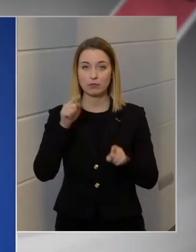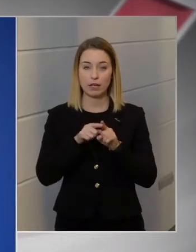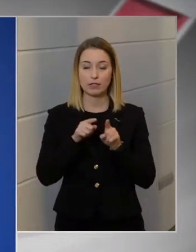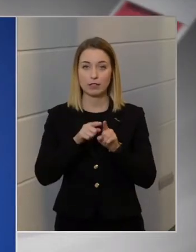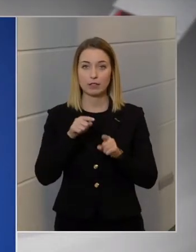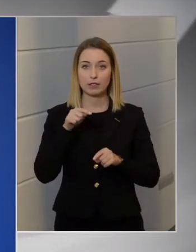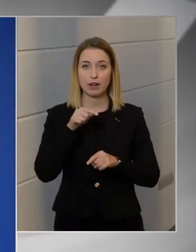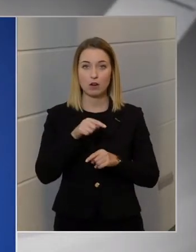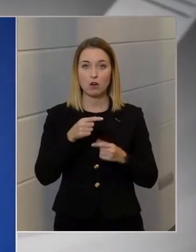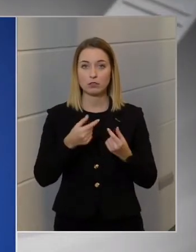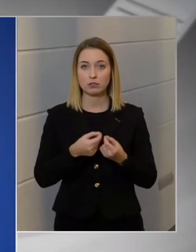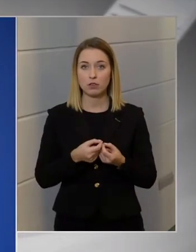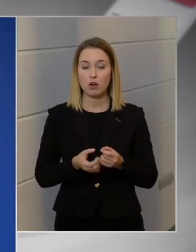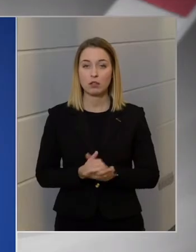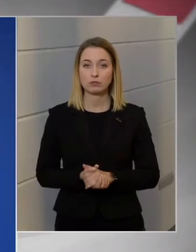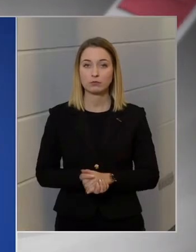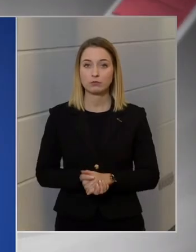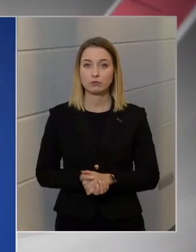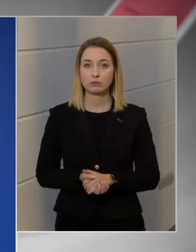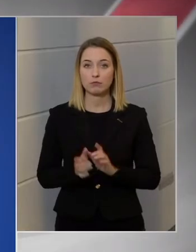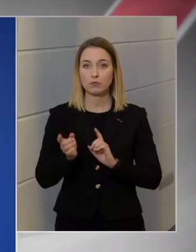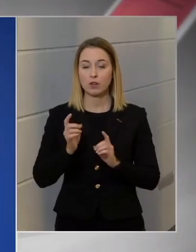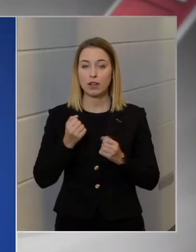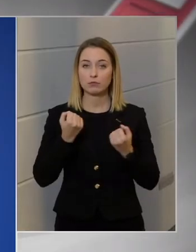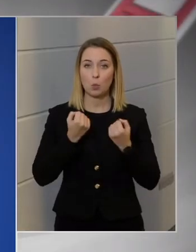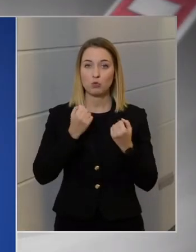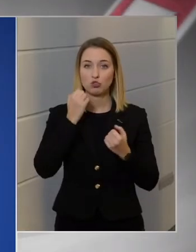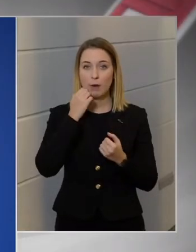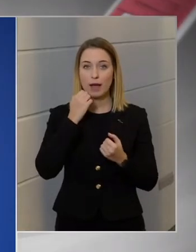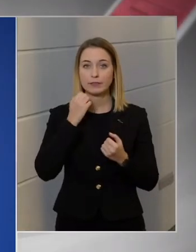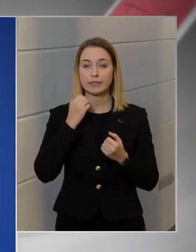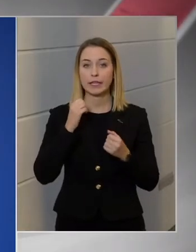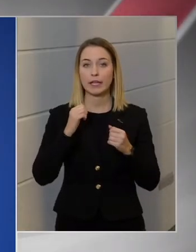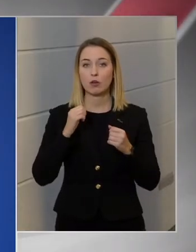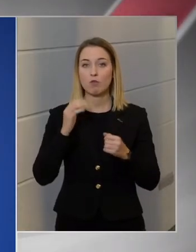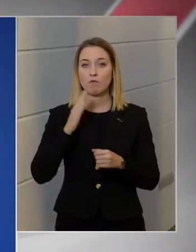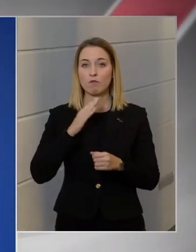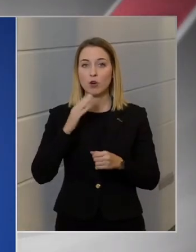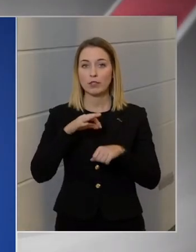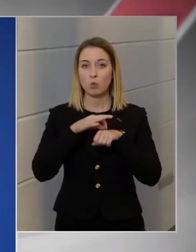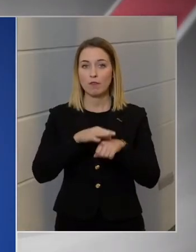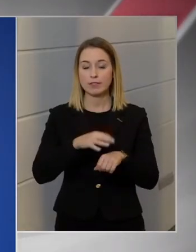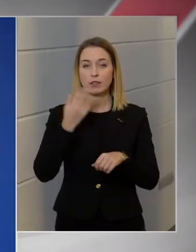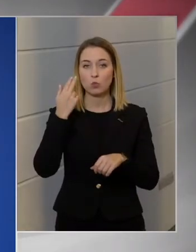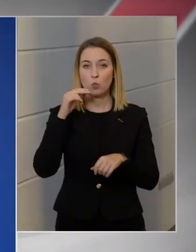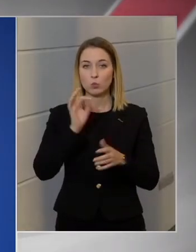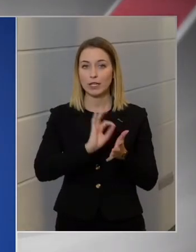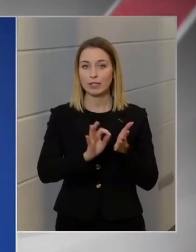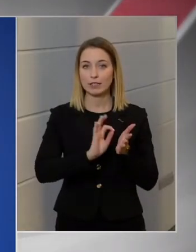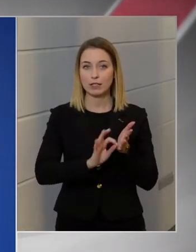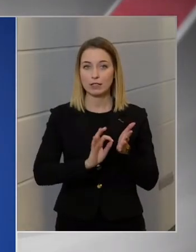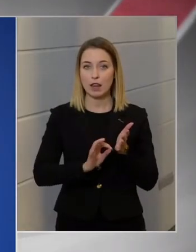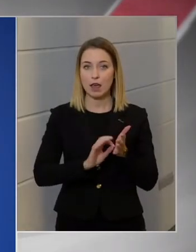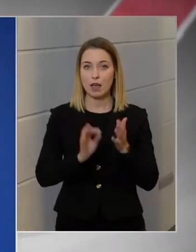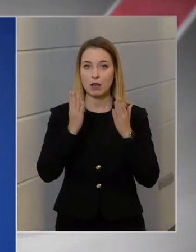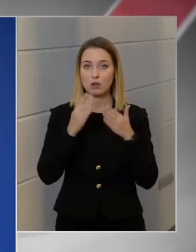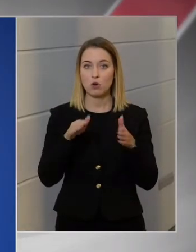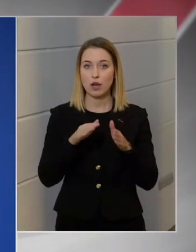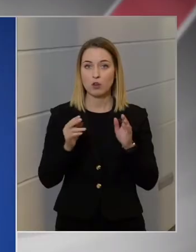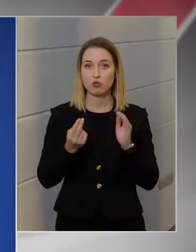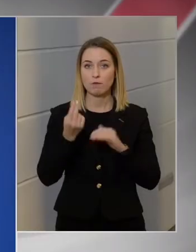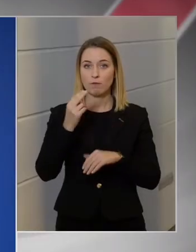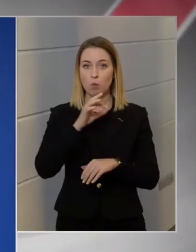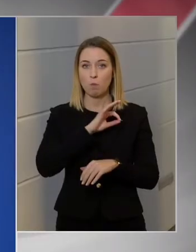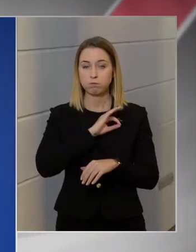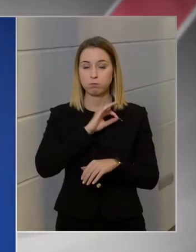azzal, amit talán Kocsis Máté frakciózatő úr írt le, hogy a karácsony a